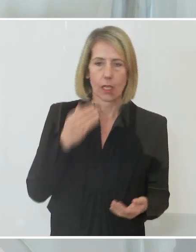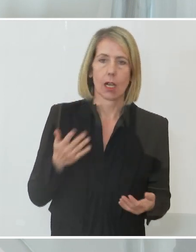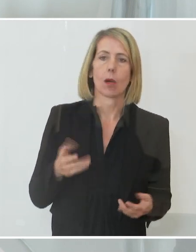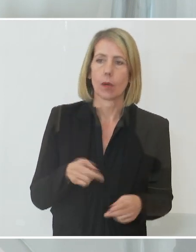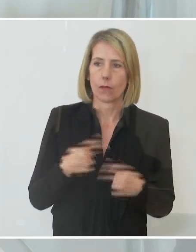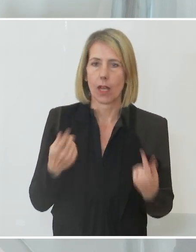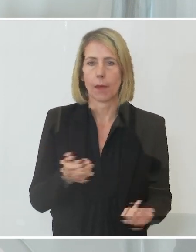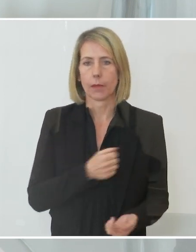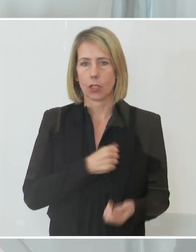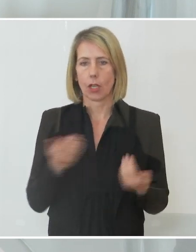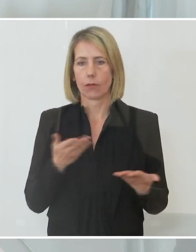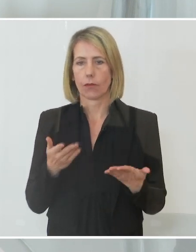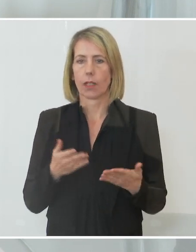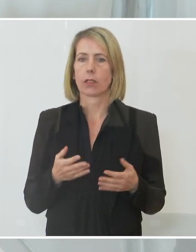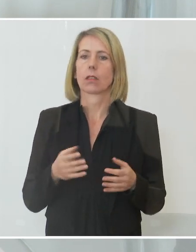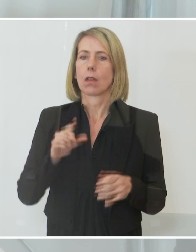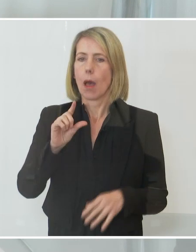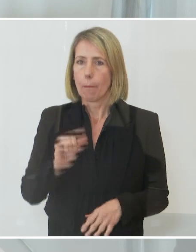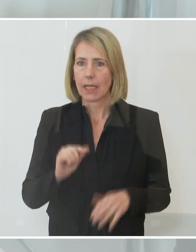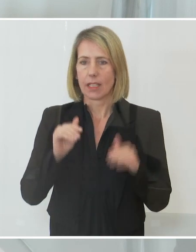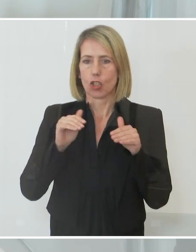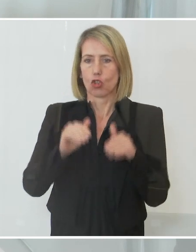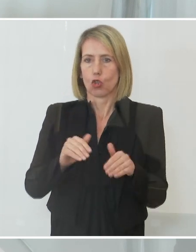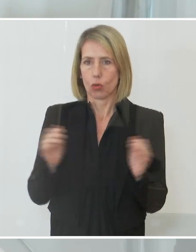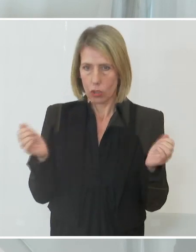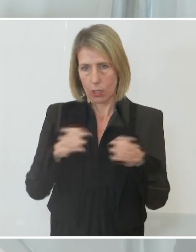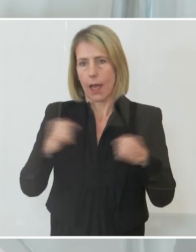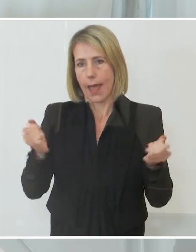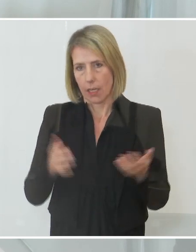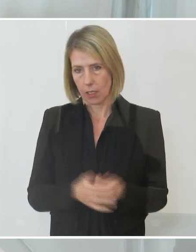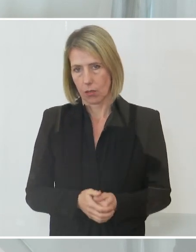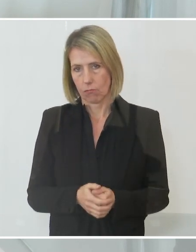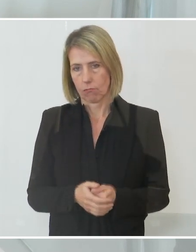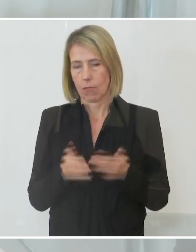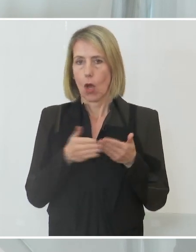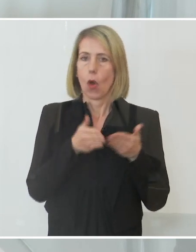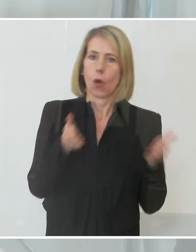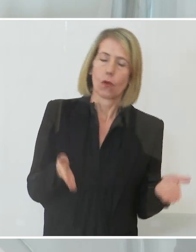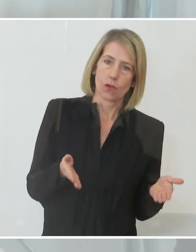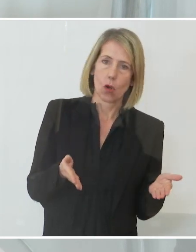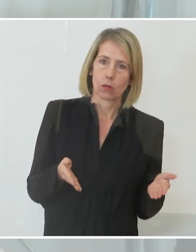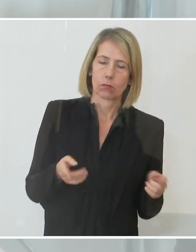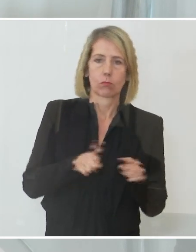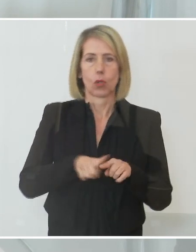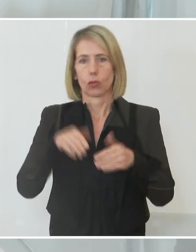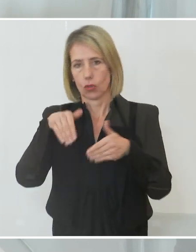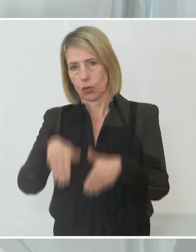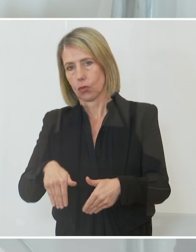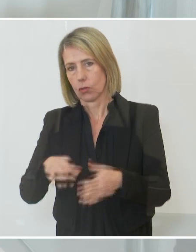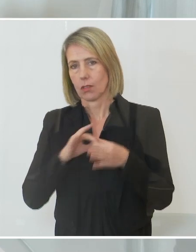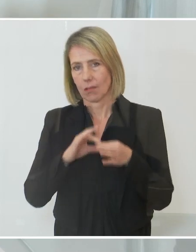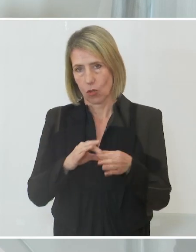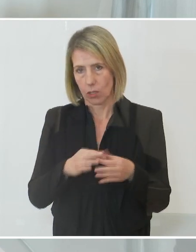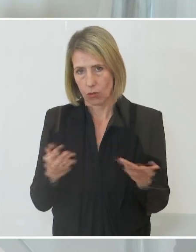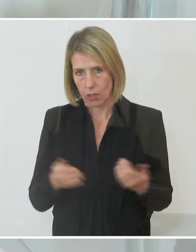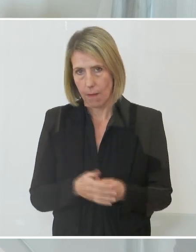ist, ist, dass man sich auf einen guten Mindestschutz geeinigt hat. Denn Öffnung und Schutz bedingen einander. Und es ist